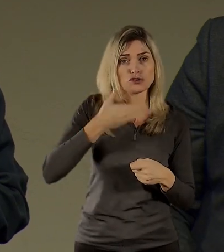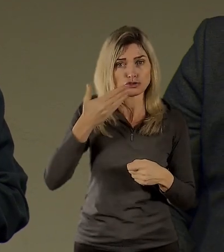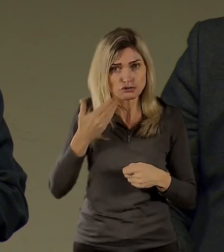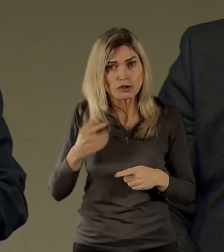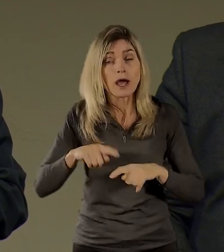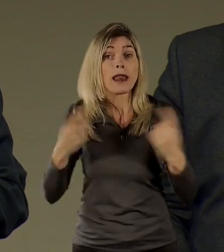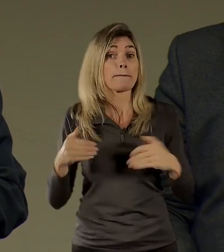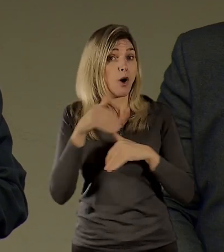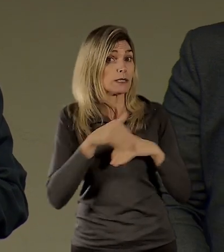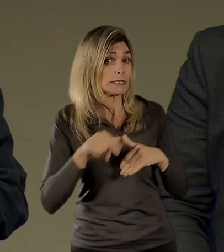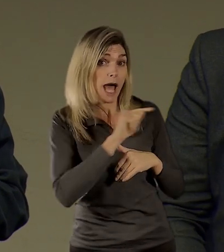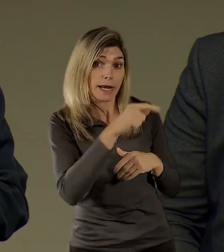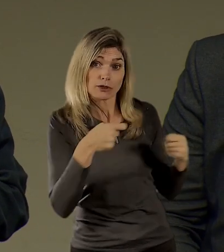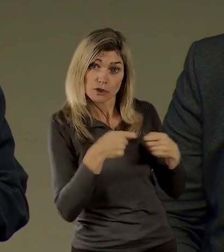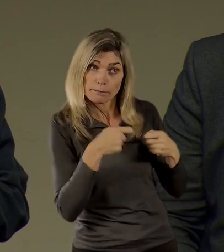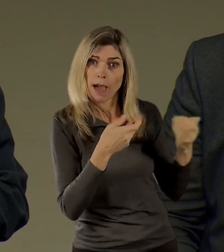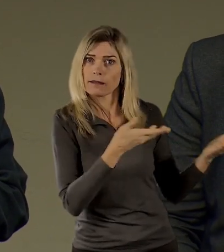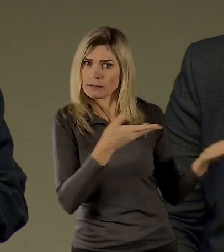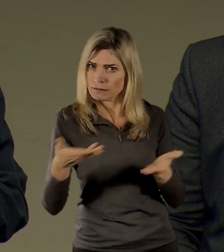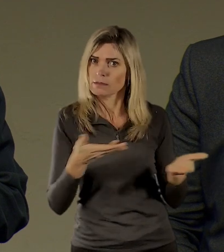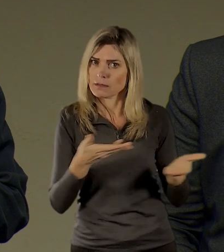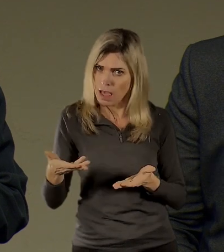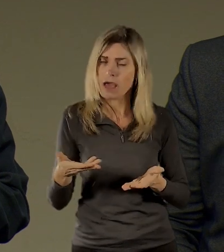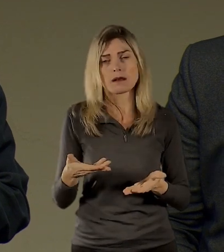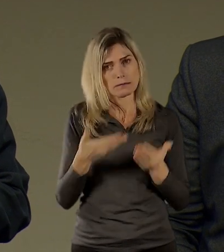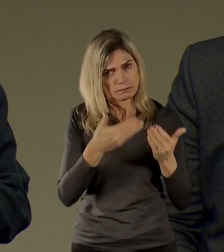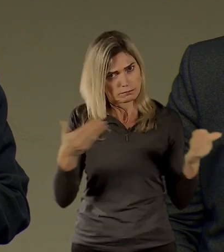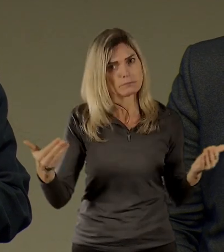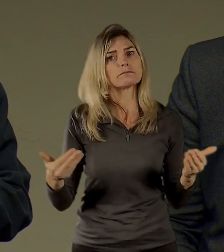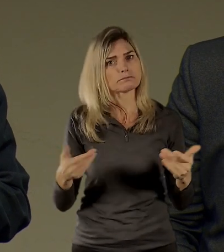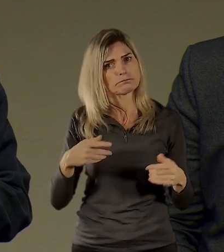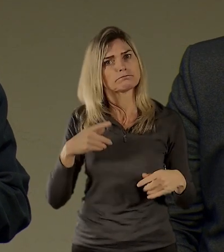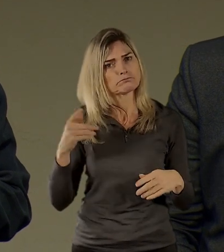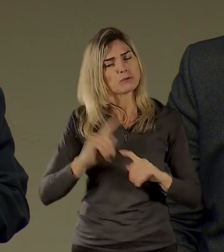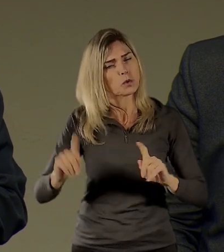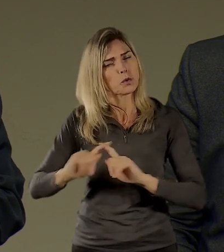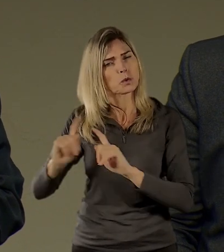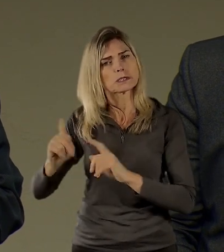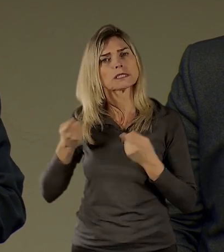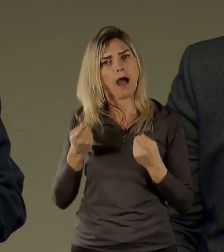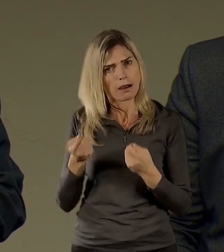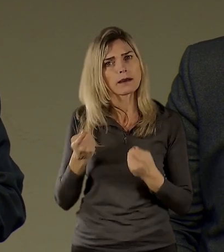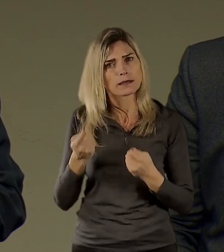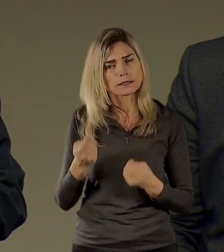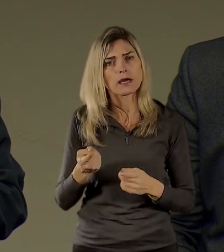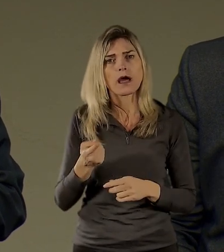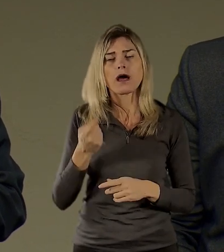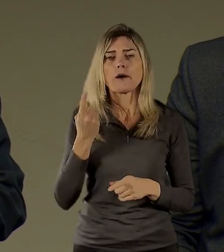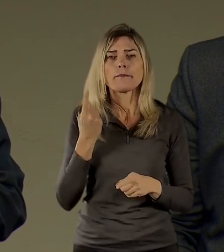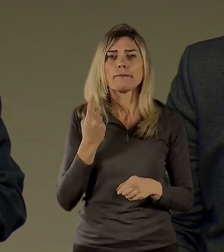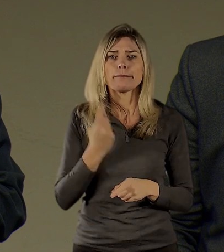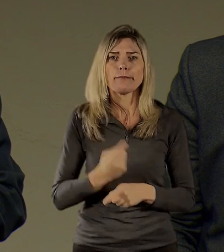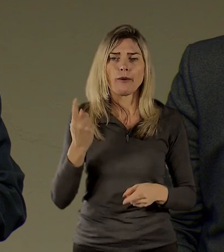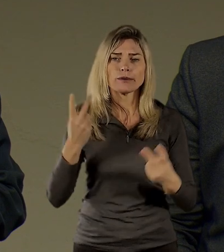ze zahraničí, a skutečně tam pořádat akce, které nebudou mít pouze podobu